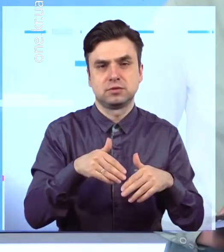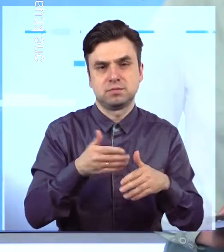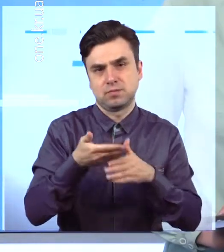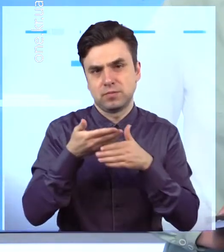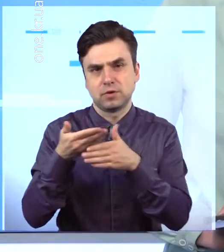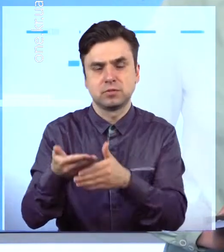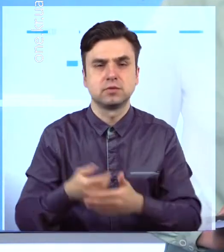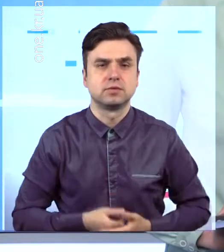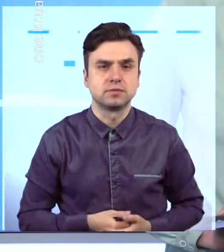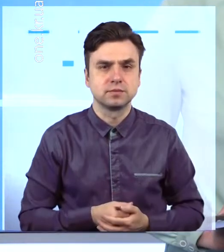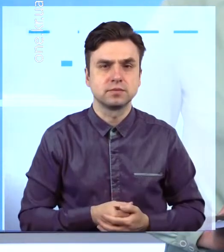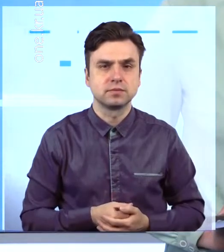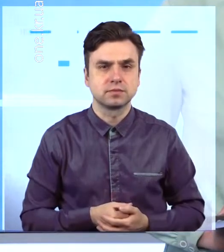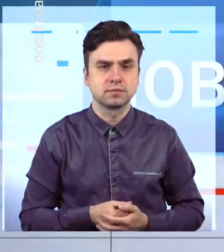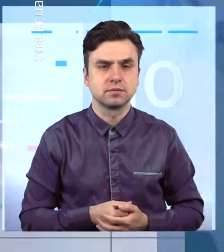Олександра Фіфілатєва.